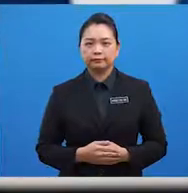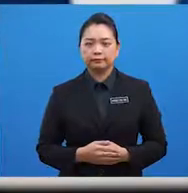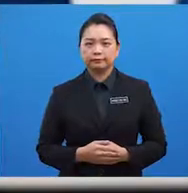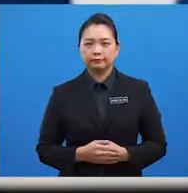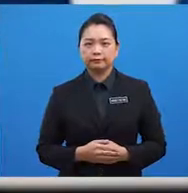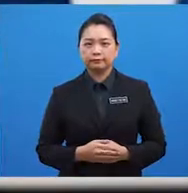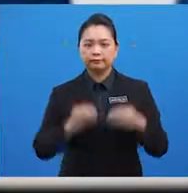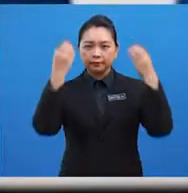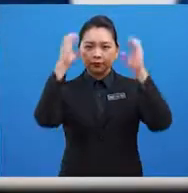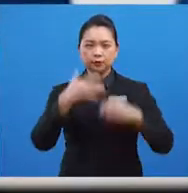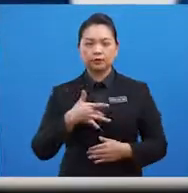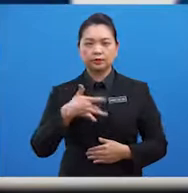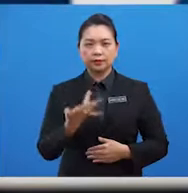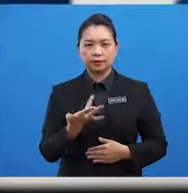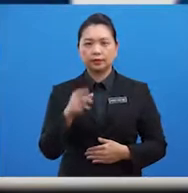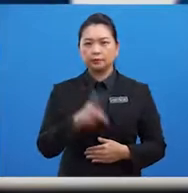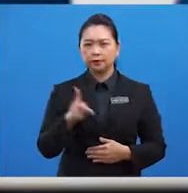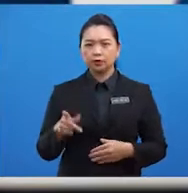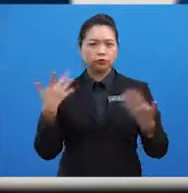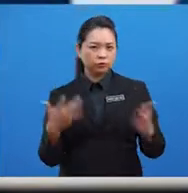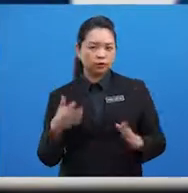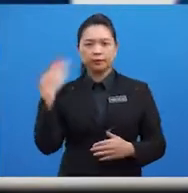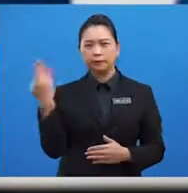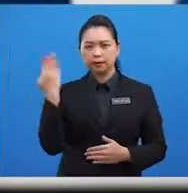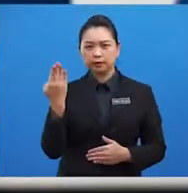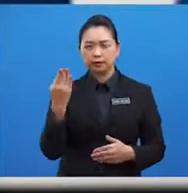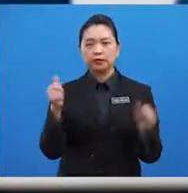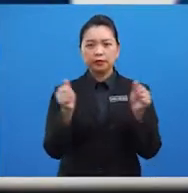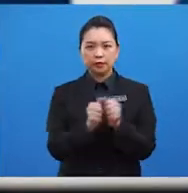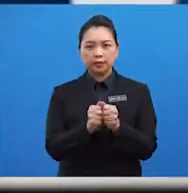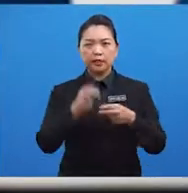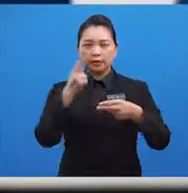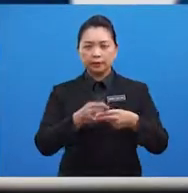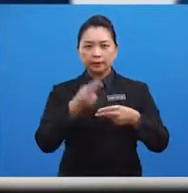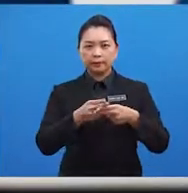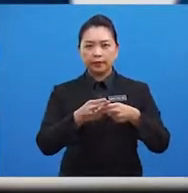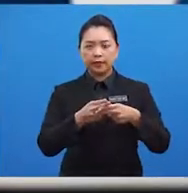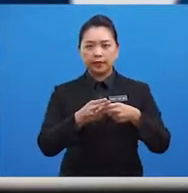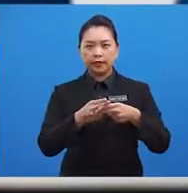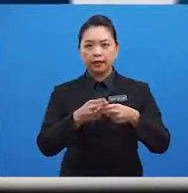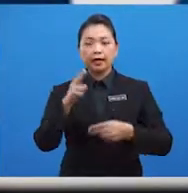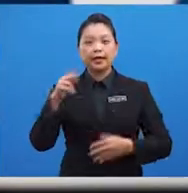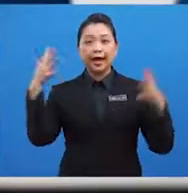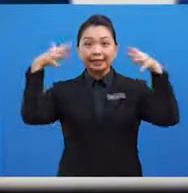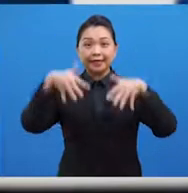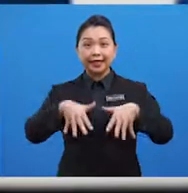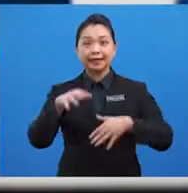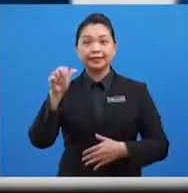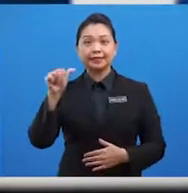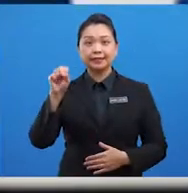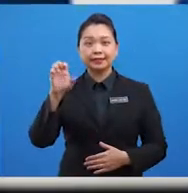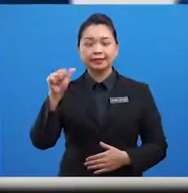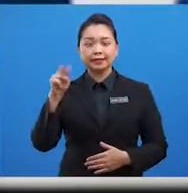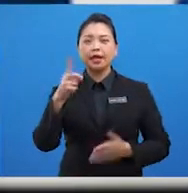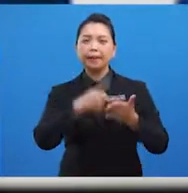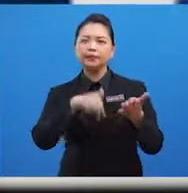Cikgu rasa pelajar-pelajar sudah biasa dengan nama ASEAN, bukan? Apa